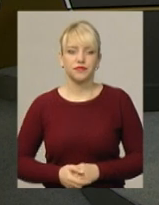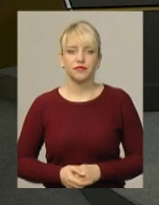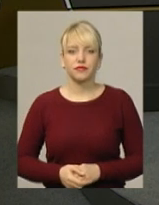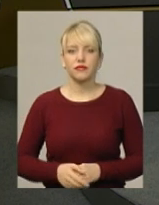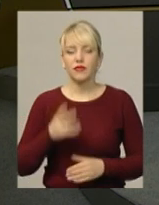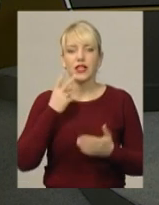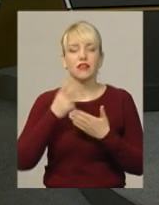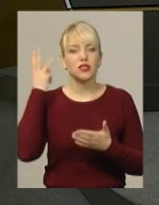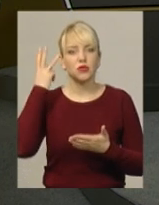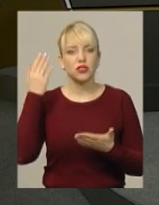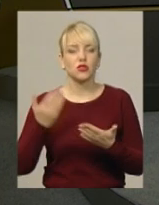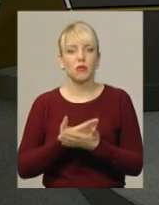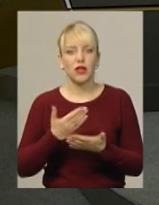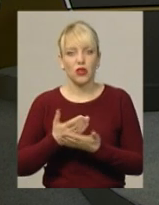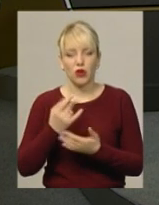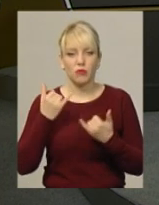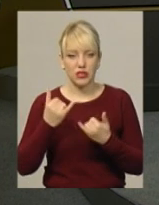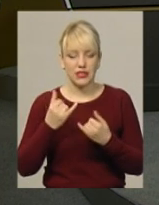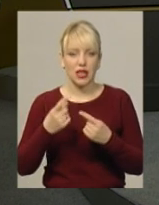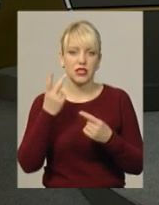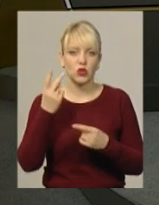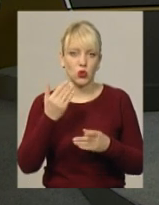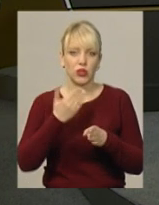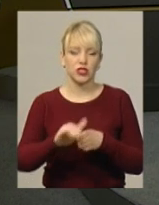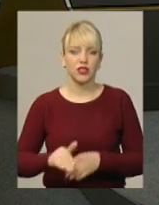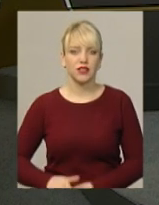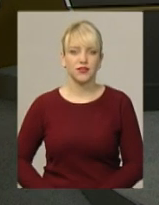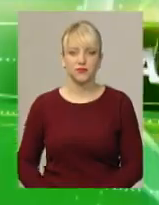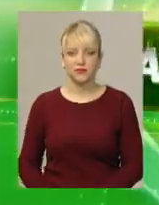Ви дивитесь Подільську панораму. Зараз анонс її другої частини.